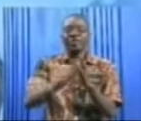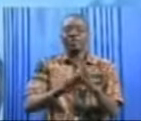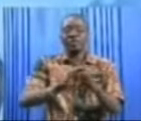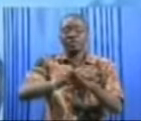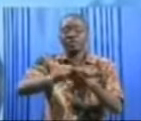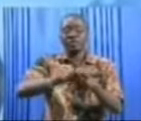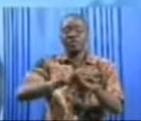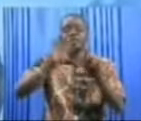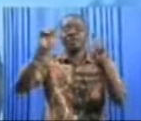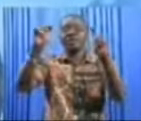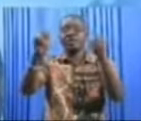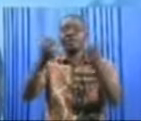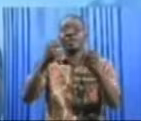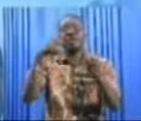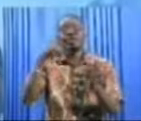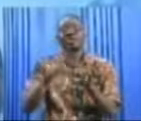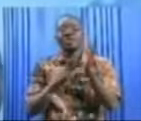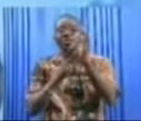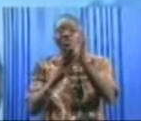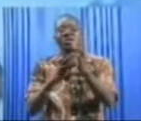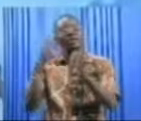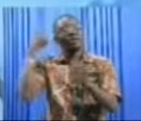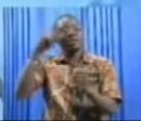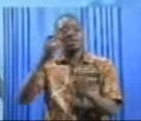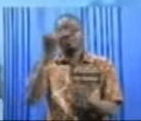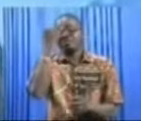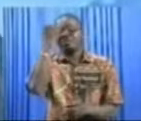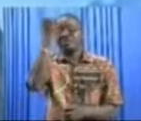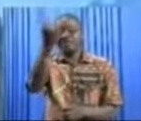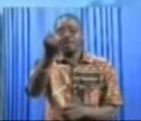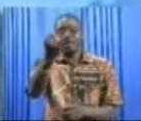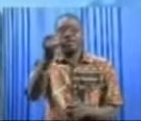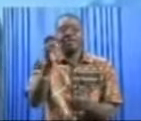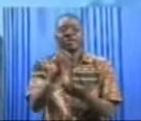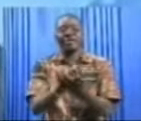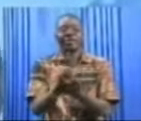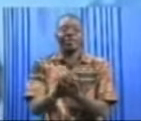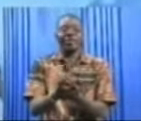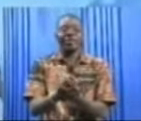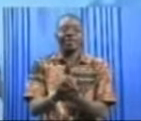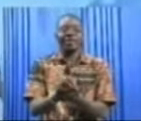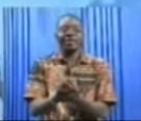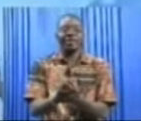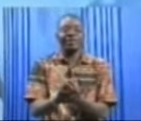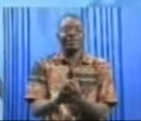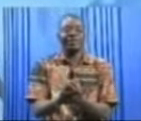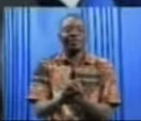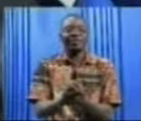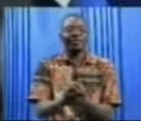régissant les propriétés intellectuelles. Amadou Louguet, Christine Koulibaly.